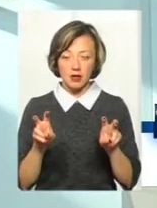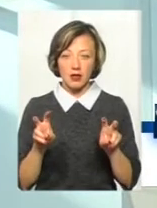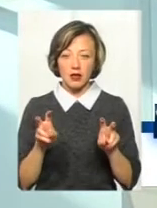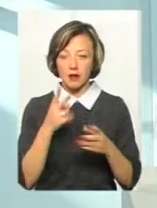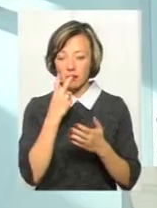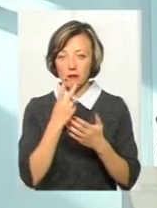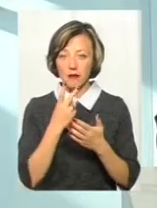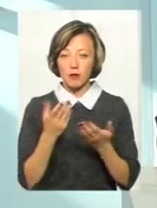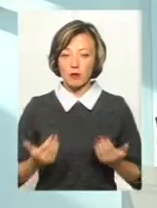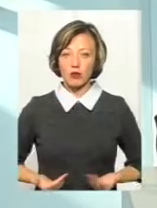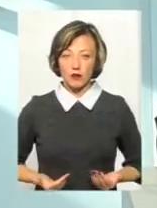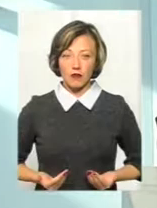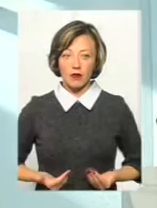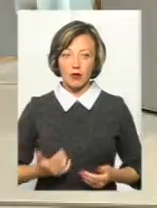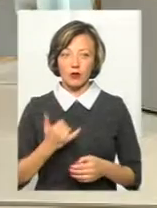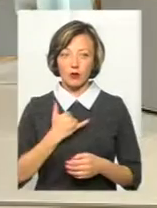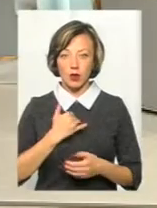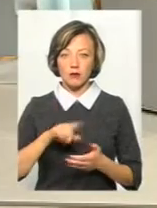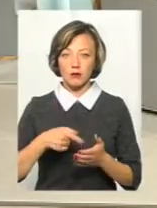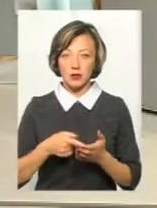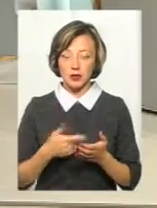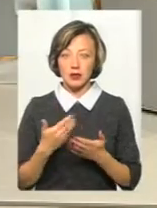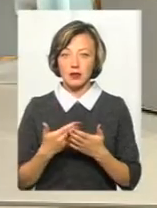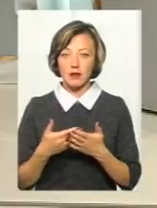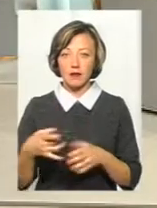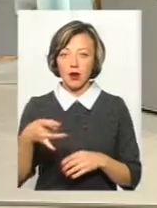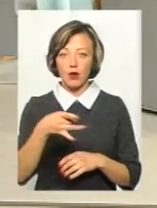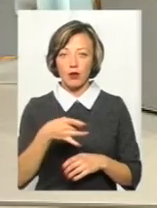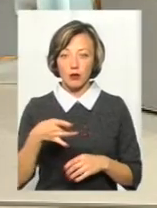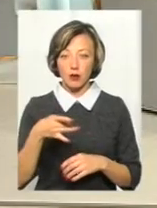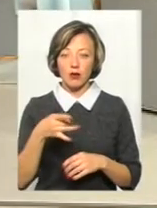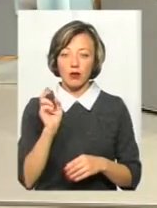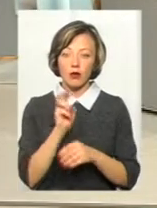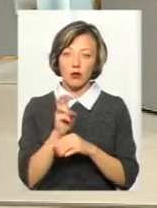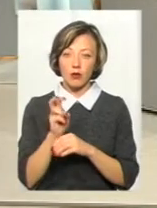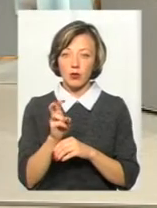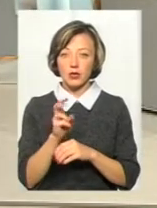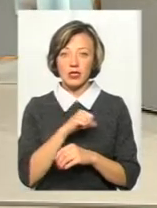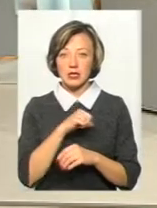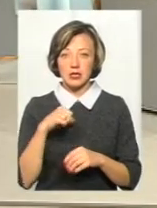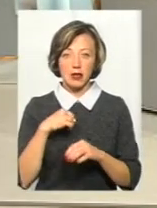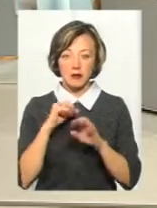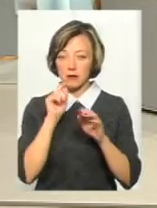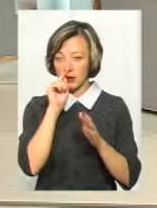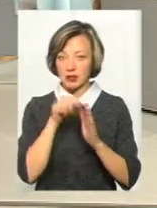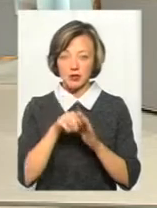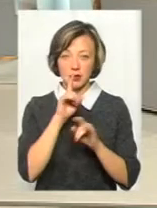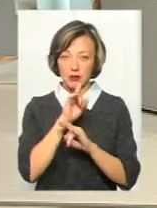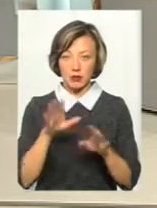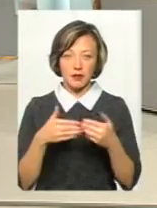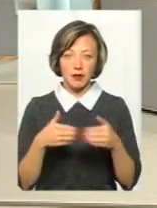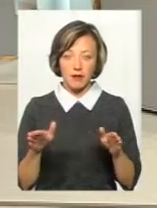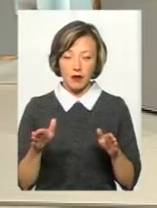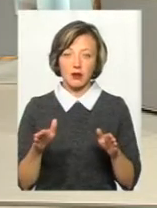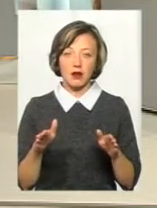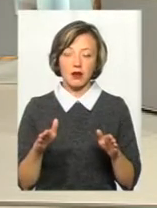Ті, хто проживають в нашому місті чи проживають там в районі. Він ходить, сам він не буде нікуди лізти, сам він не буде відкривати